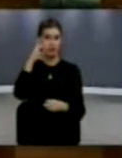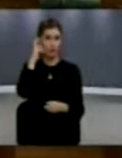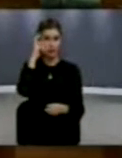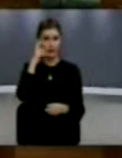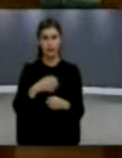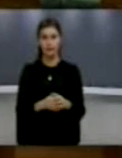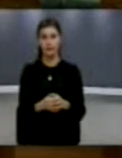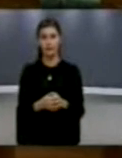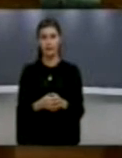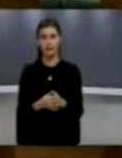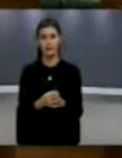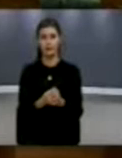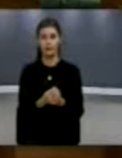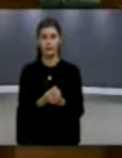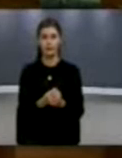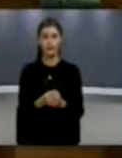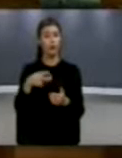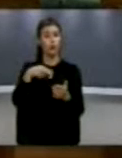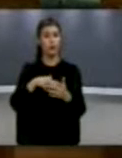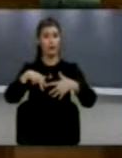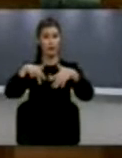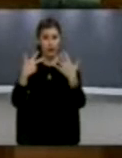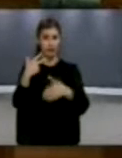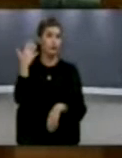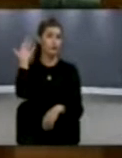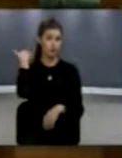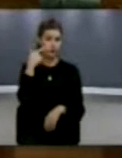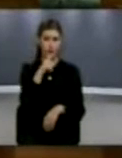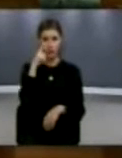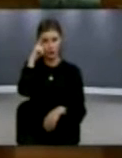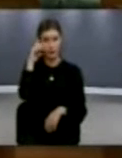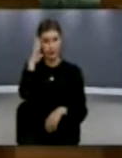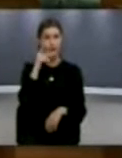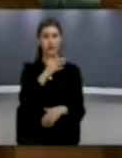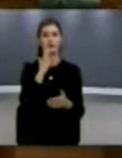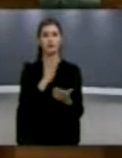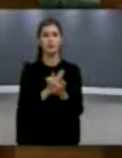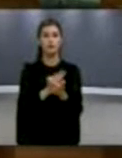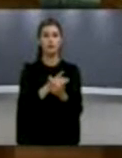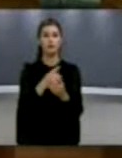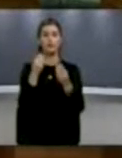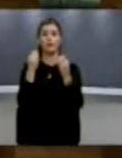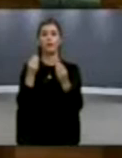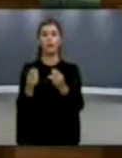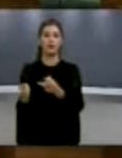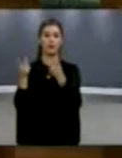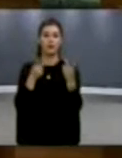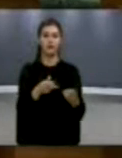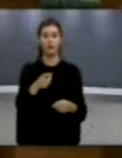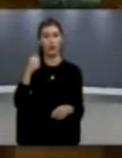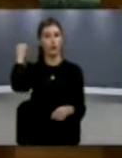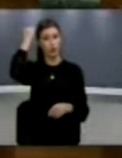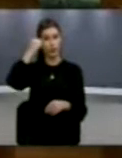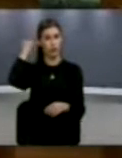Në vitin 2008, kërëministriat hershëmi Kosovës i vendoste tabelat mirë se venin në Republikën e Kosovës